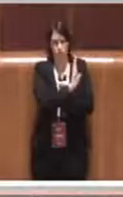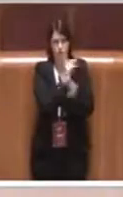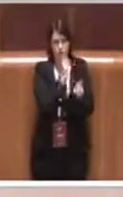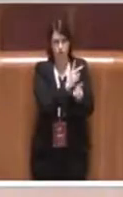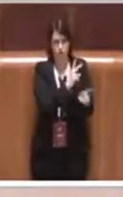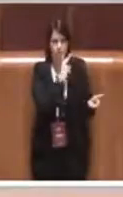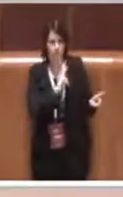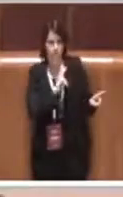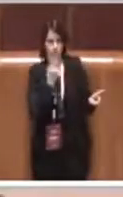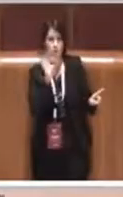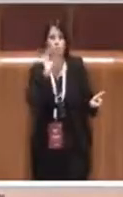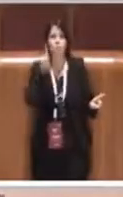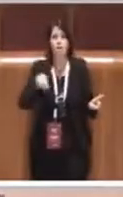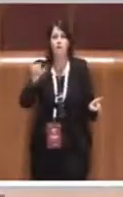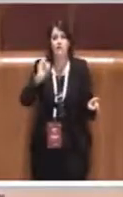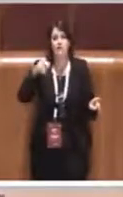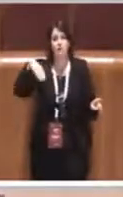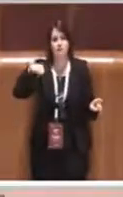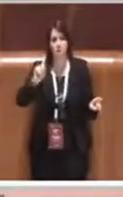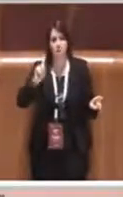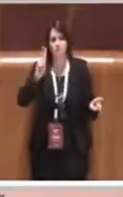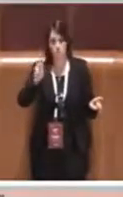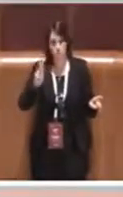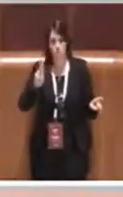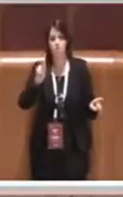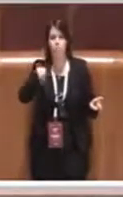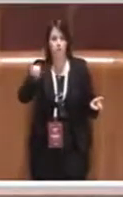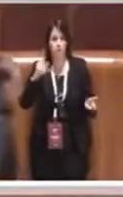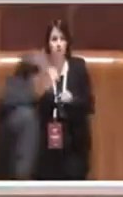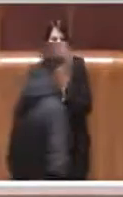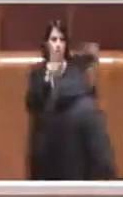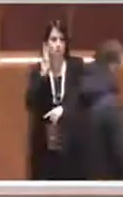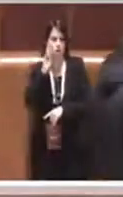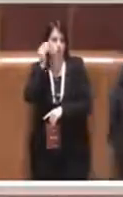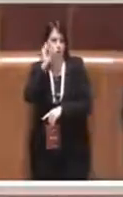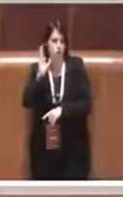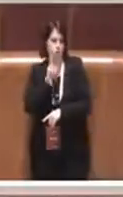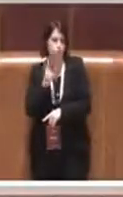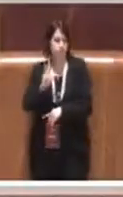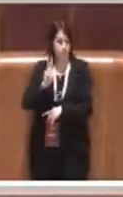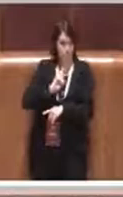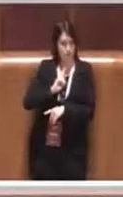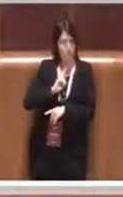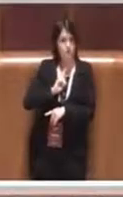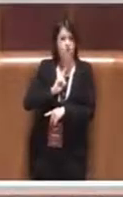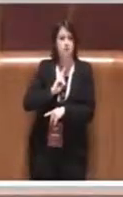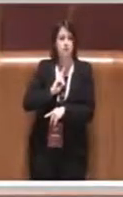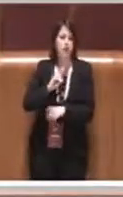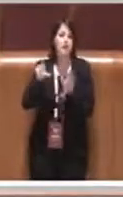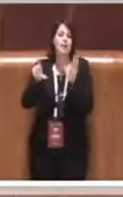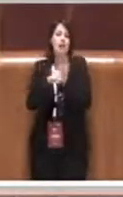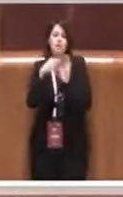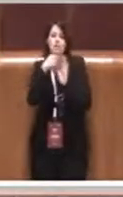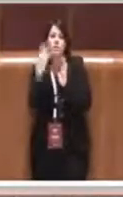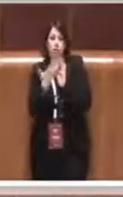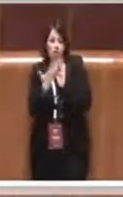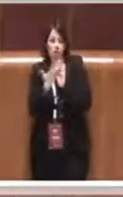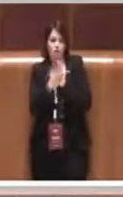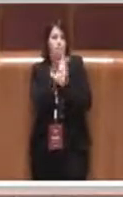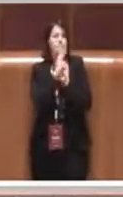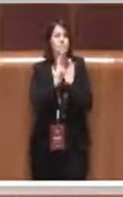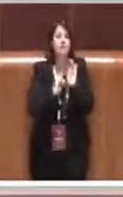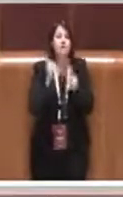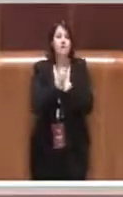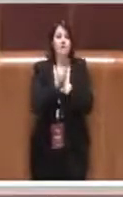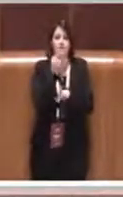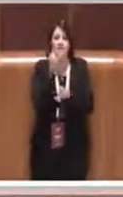mentre la legge prevede che entro 90 giorni questi procedimenti ricevano una risposta